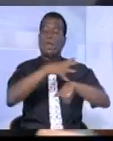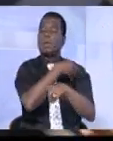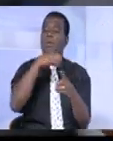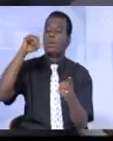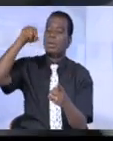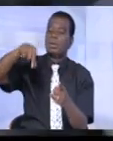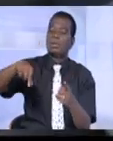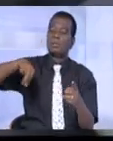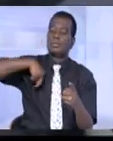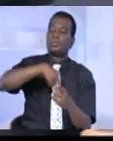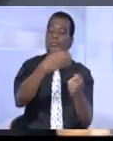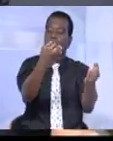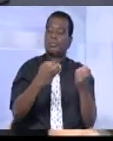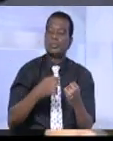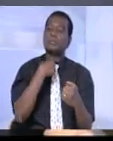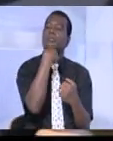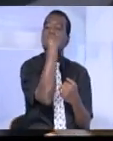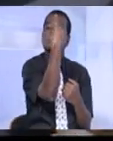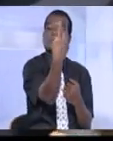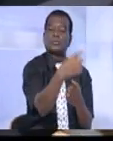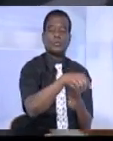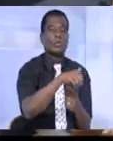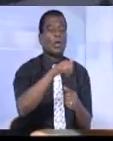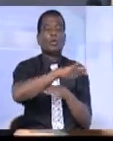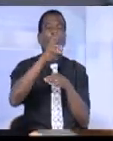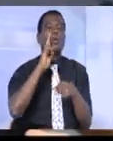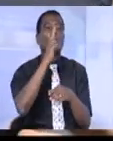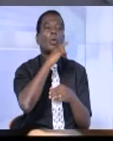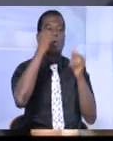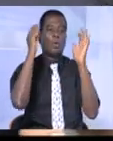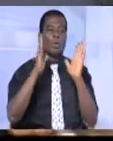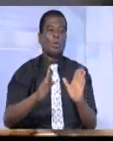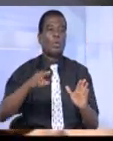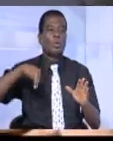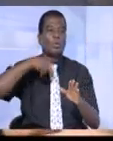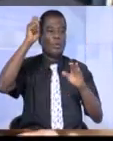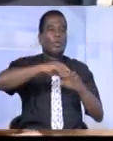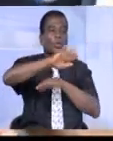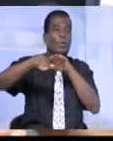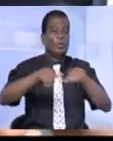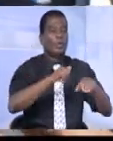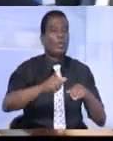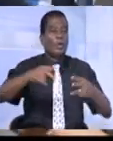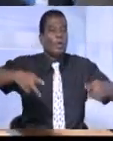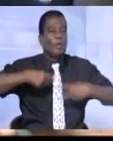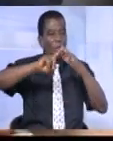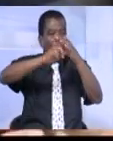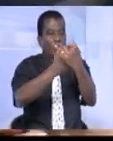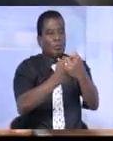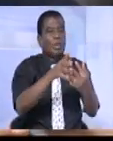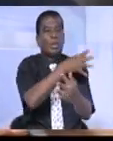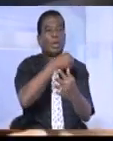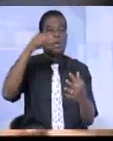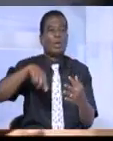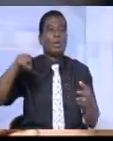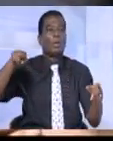nous voulons dire aux hôteliers que nous devons tout faire pour que la vie reprenne. Et que,